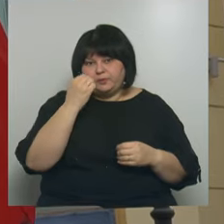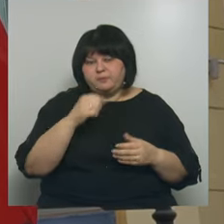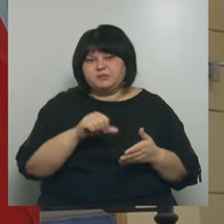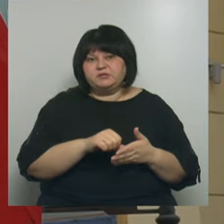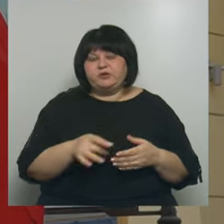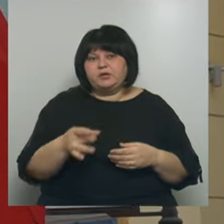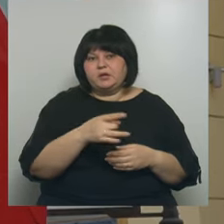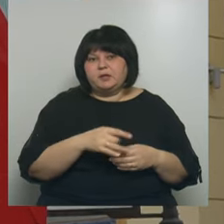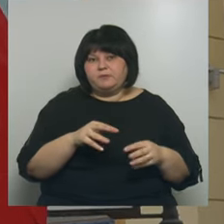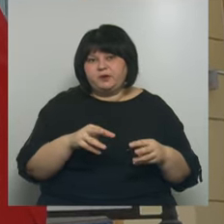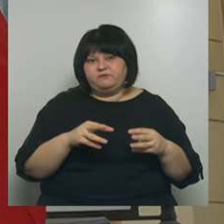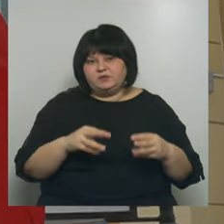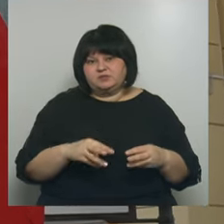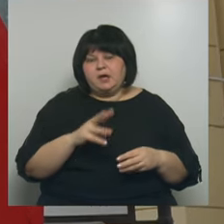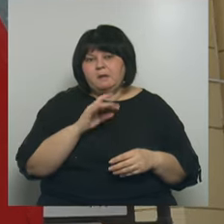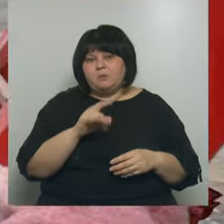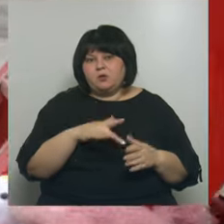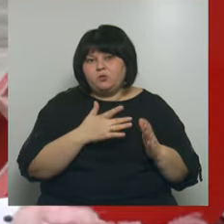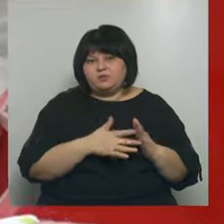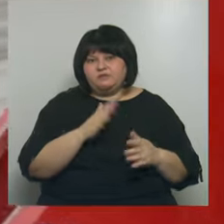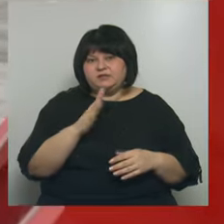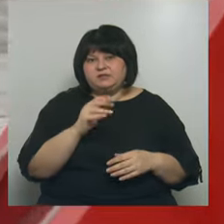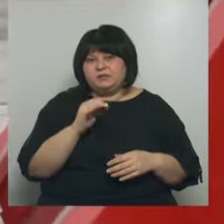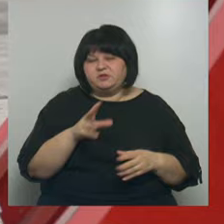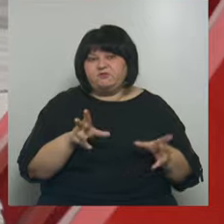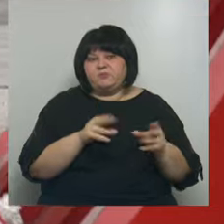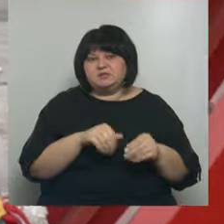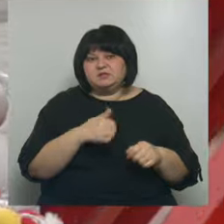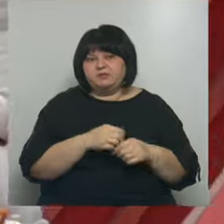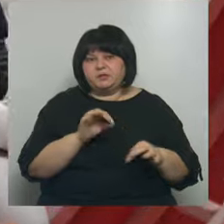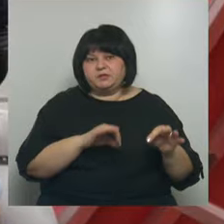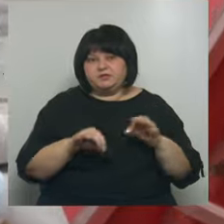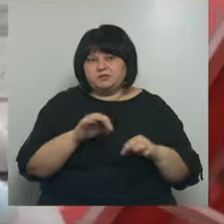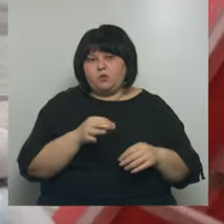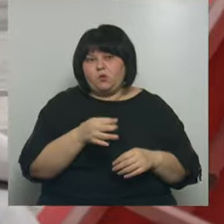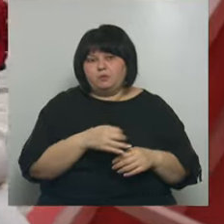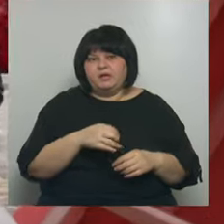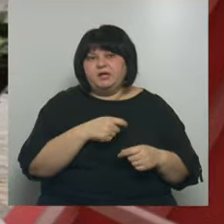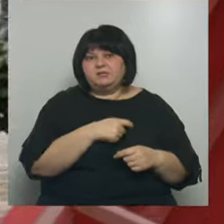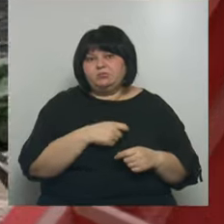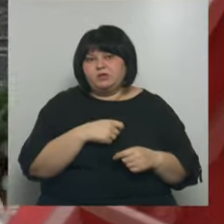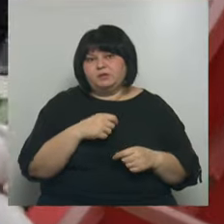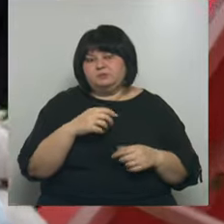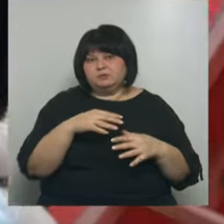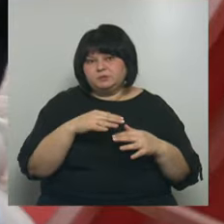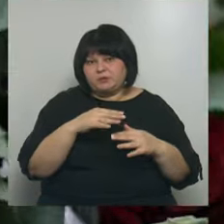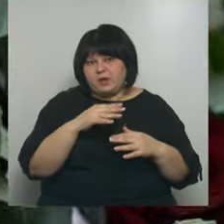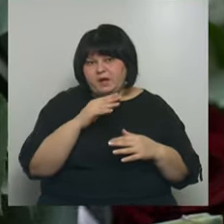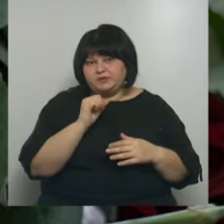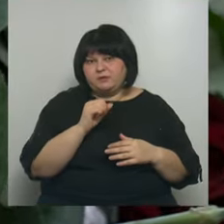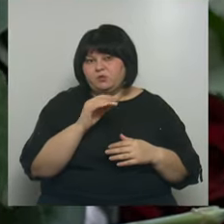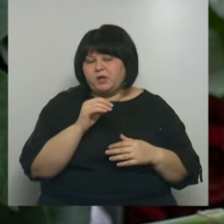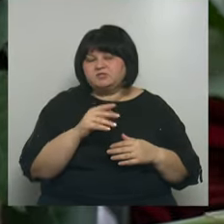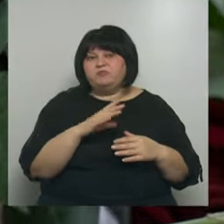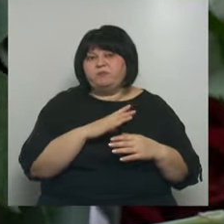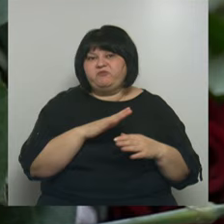представители регионального правительства, мэр города Валентин Демидов вместе с главным архитектором области и депутатом Госдумы Никитой Румянцевым